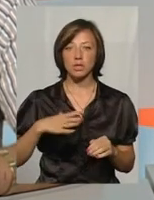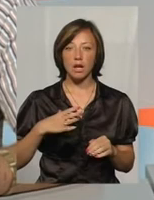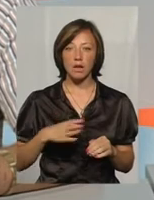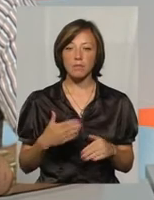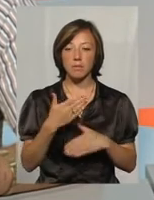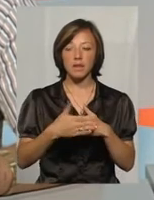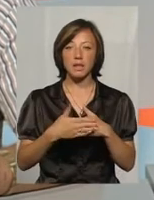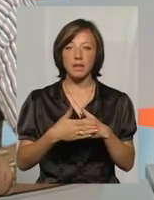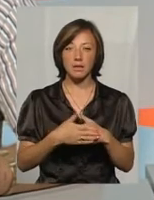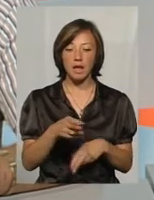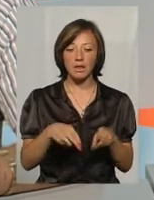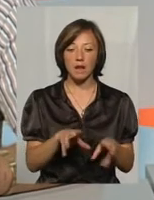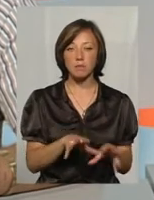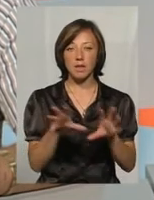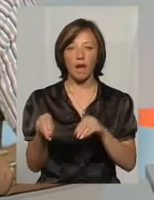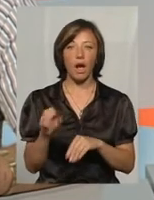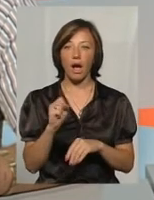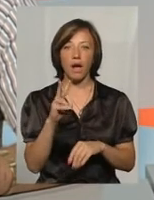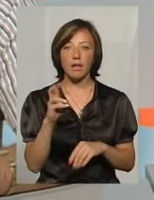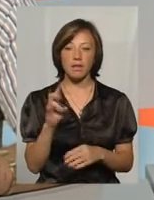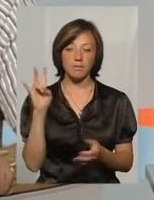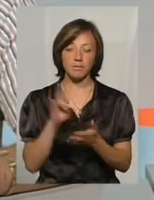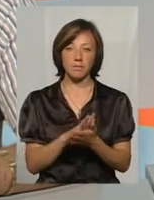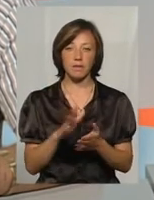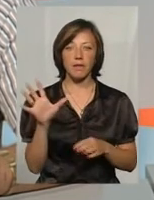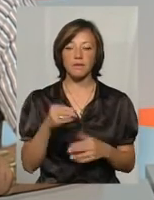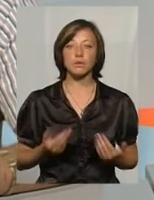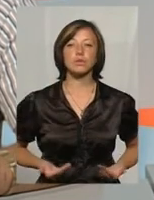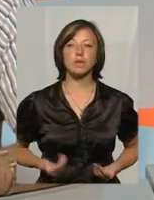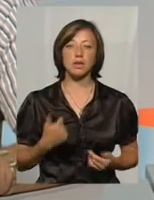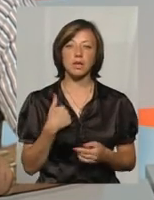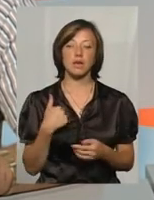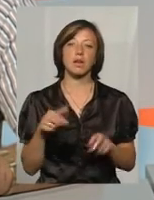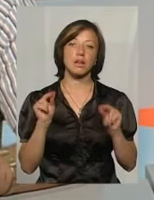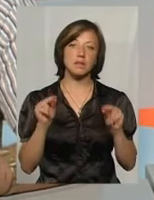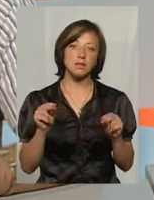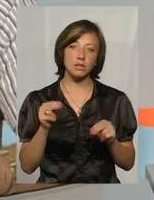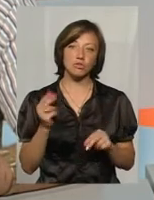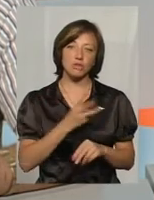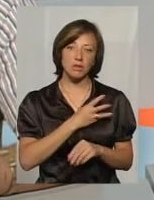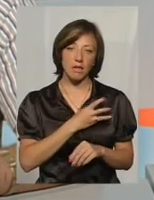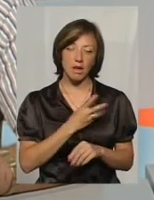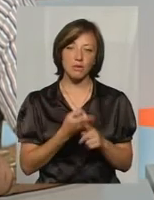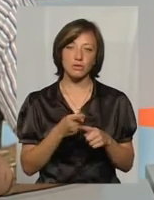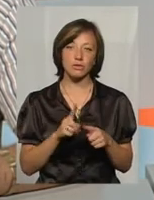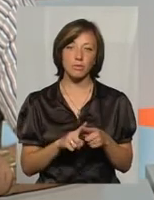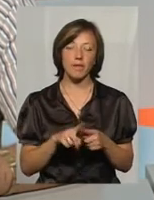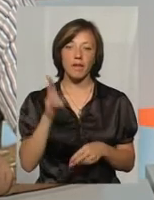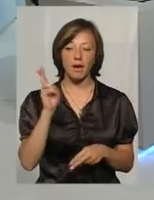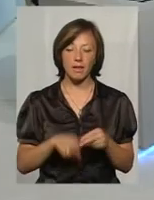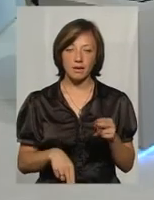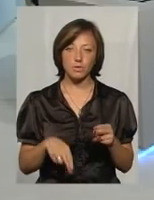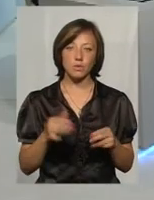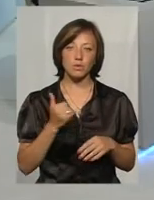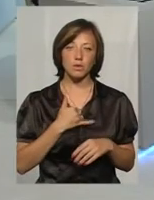підходящого трансплантата, а не приговором на всю життя. І я искренне желаю, щоб метатрансплантации, наконец, у нас